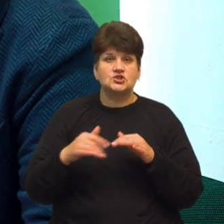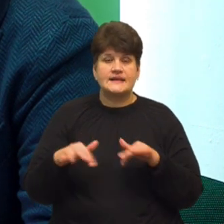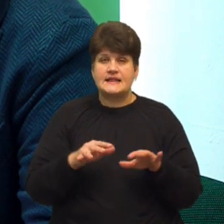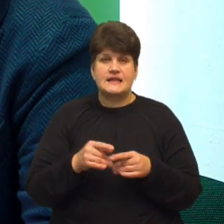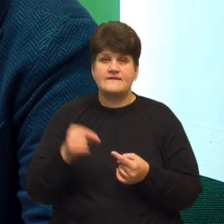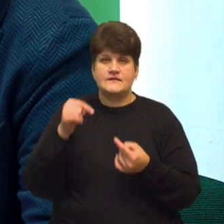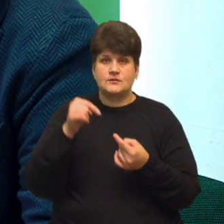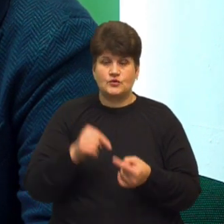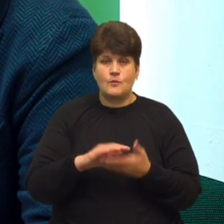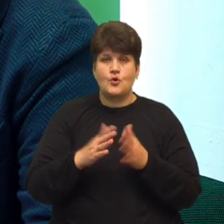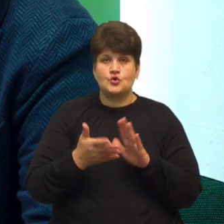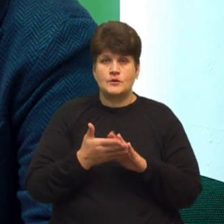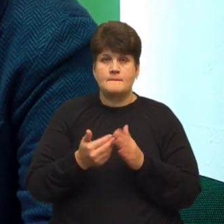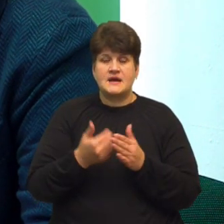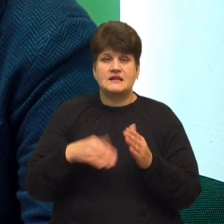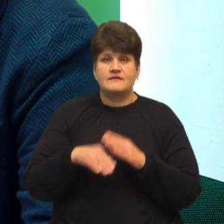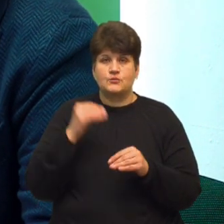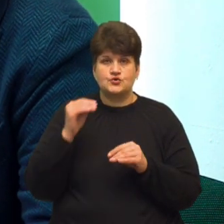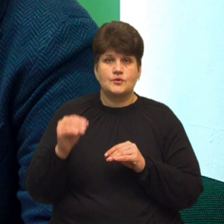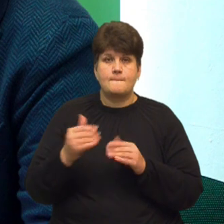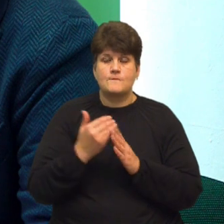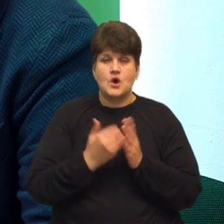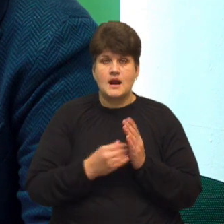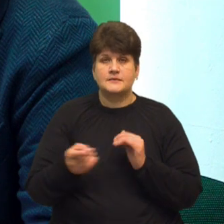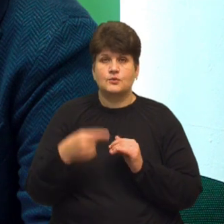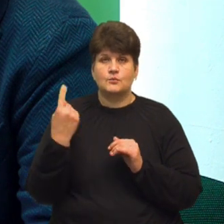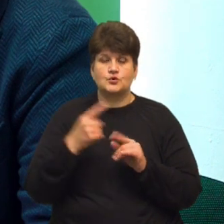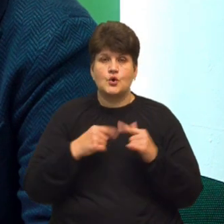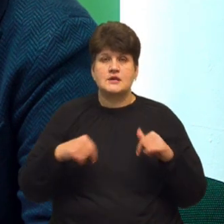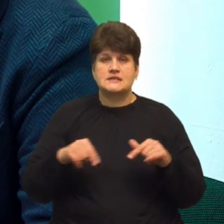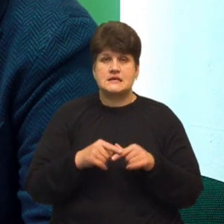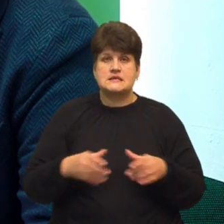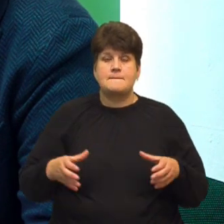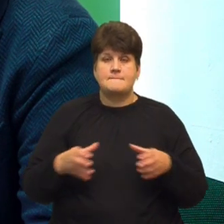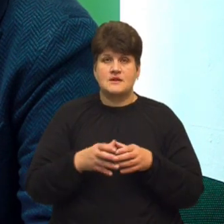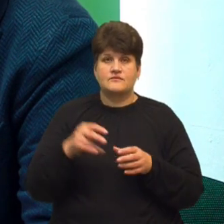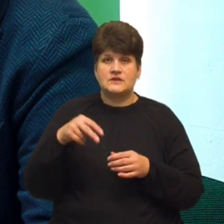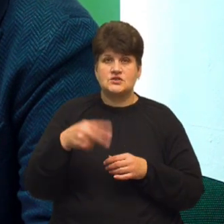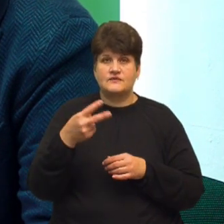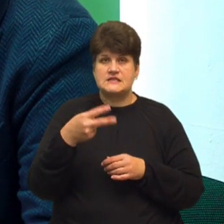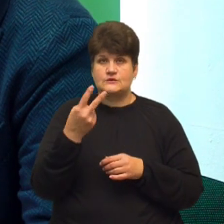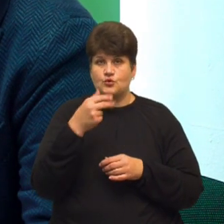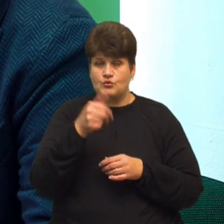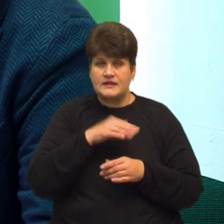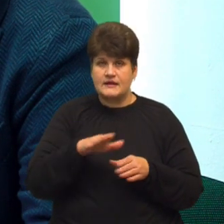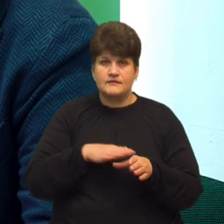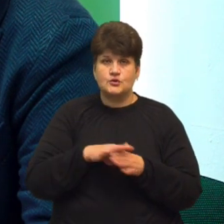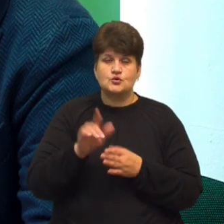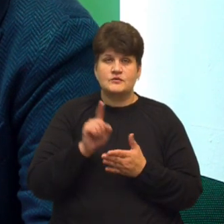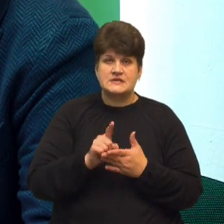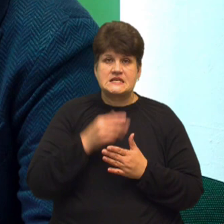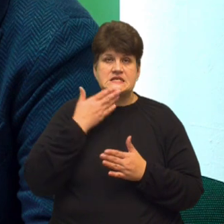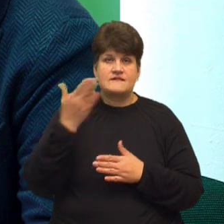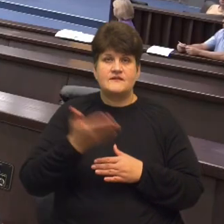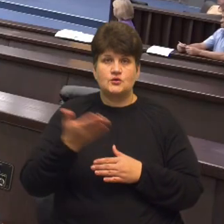принципам і положенням передвиборчої програми Тернопільської обласної організації партії. У 2022 році не виконував зобов'язання звітувати